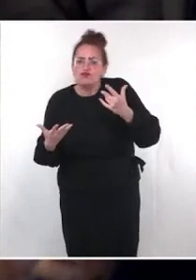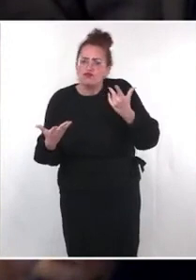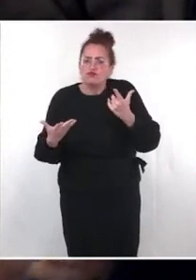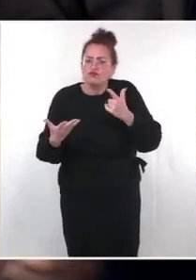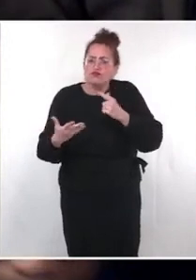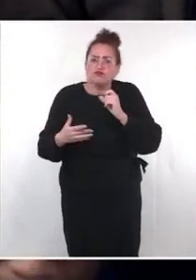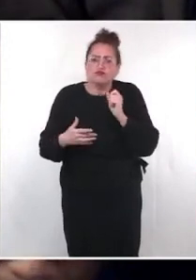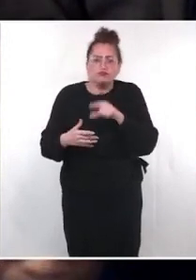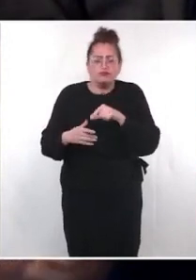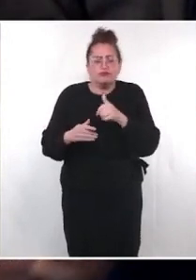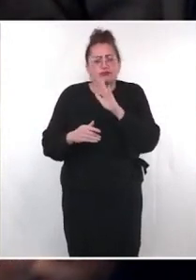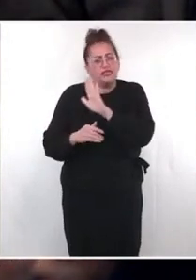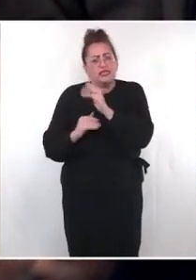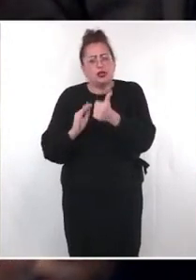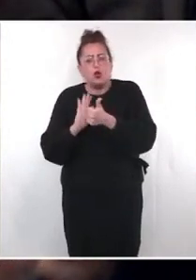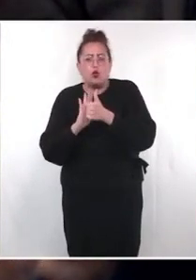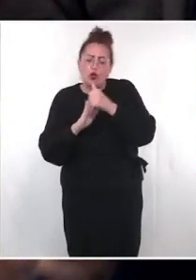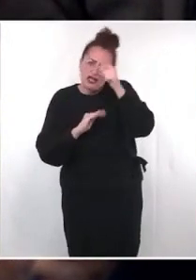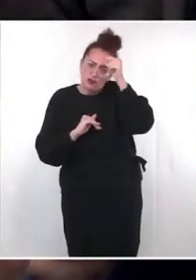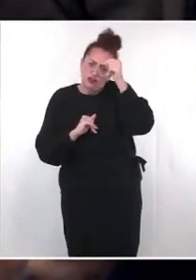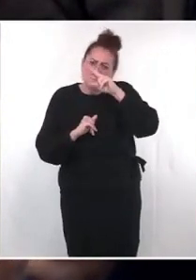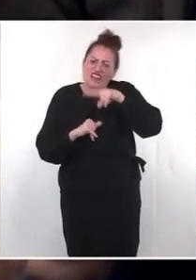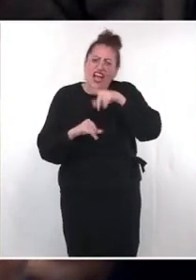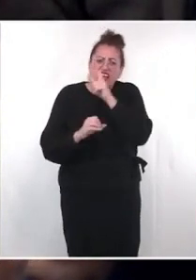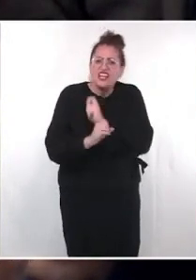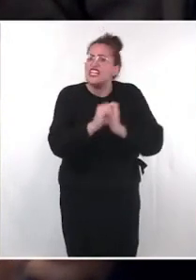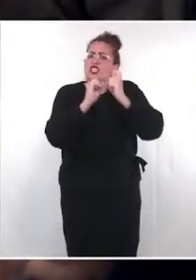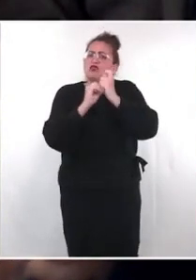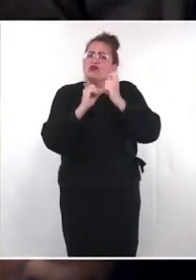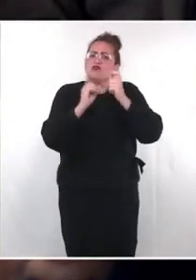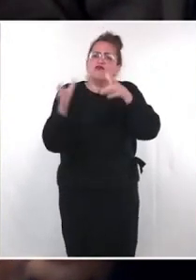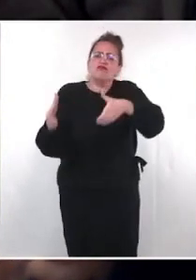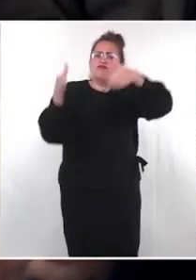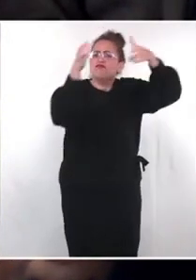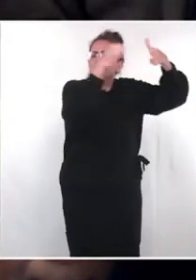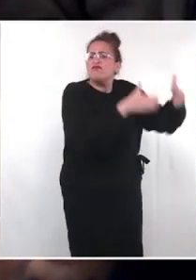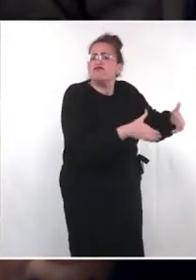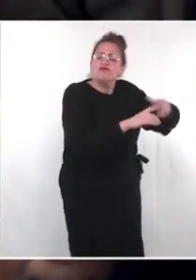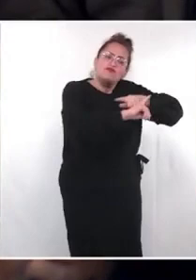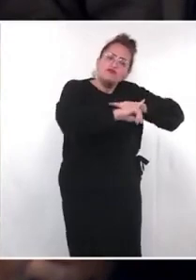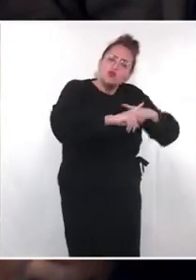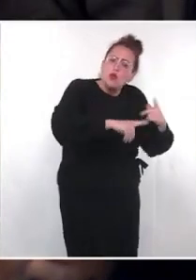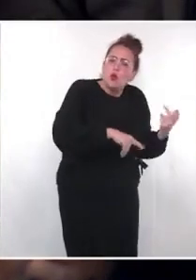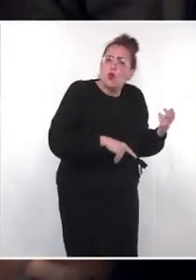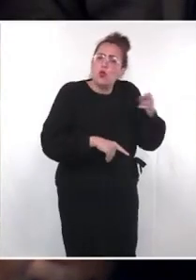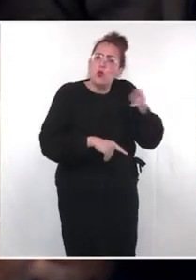En tout cas moi je n jamais été pour démonter les statues. Je préfère les préserver et expliquer notre histoire. Donc je plaide pour qu le réinstalle. Merci.